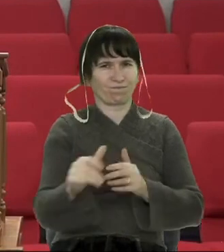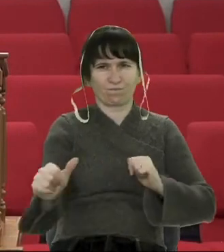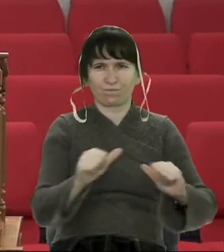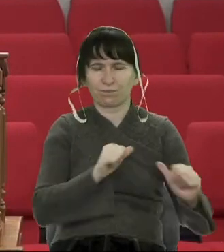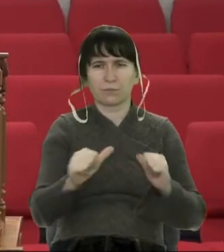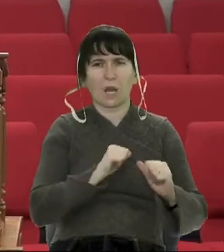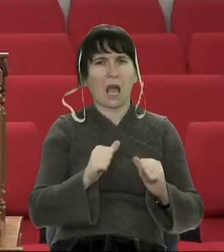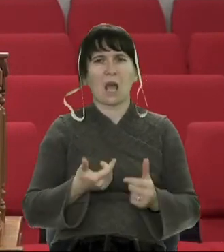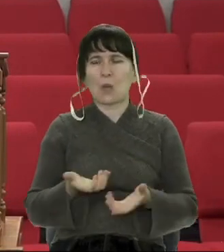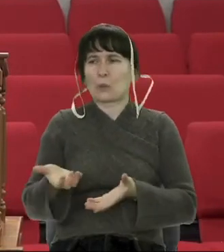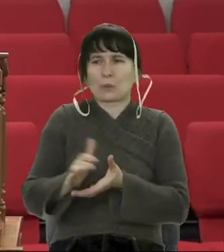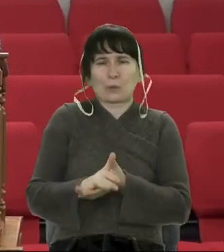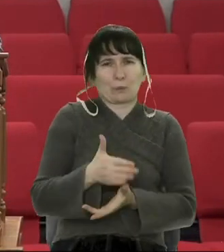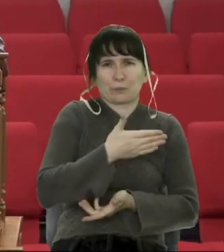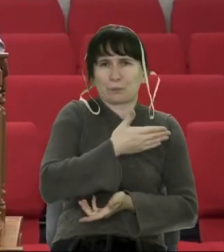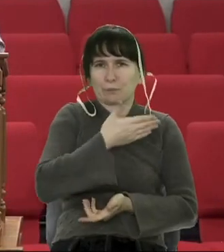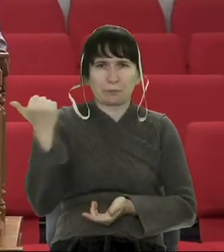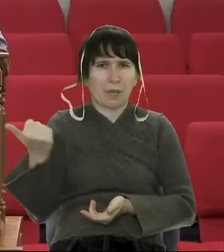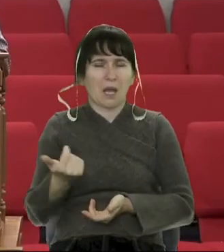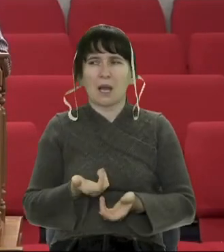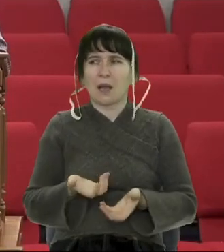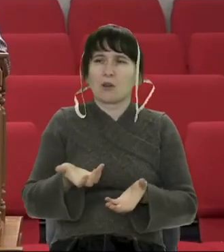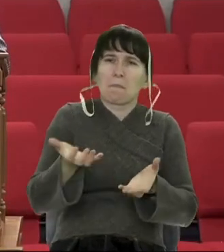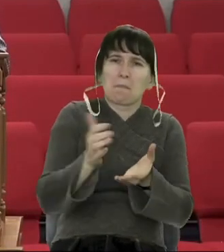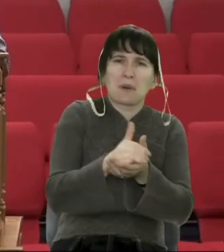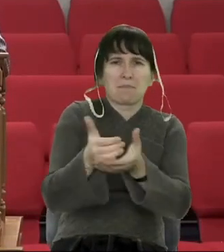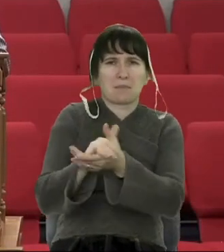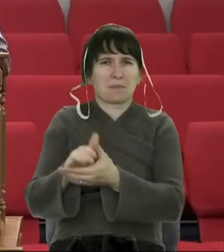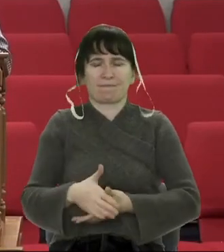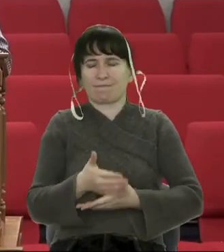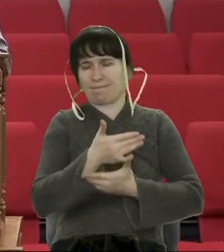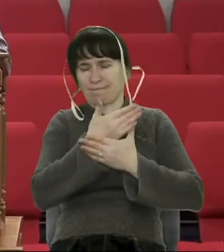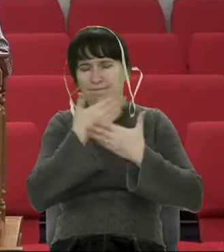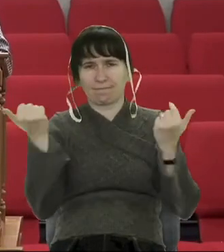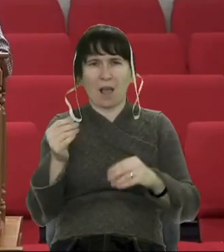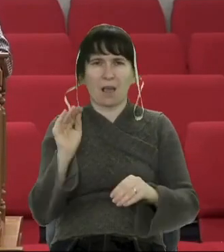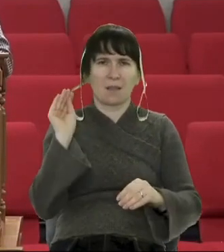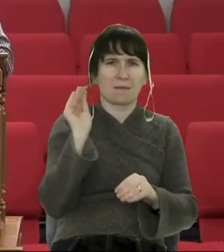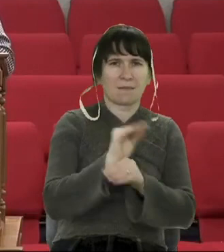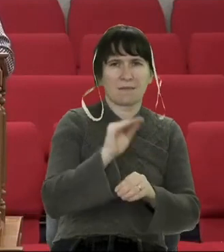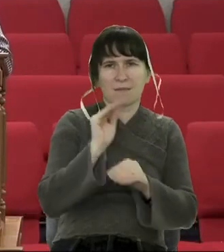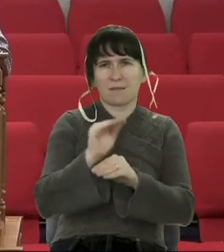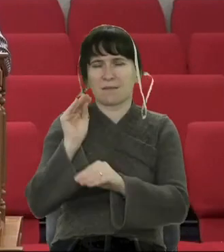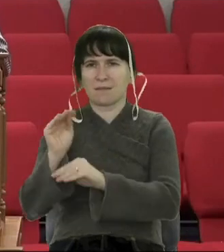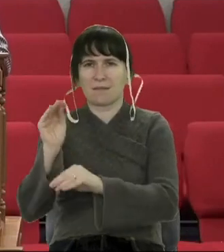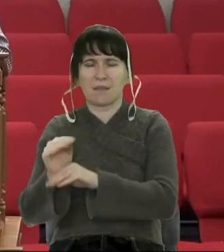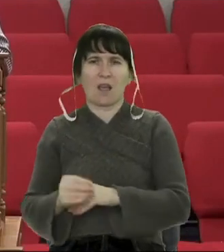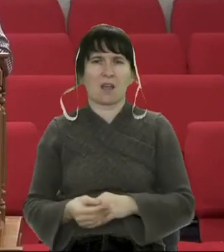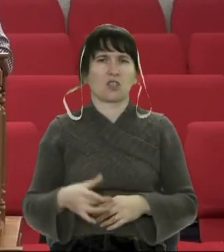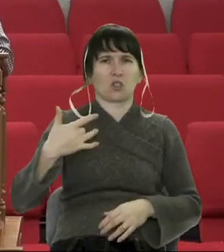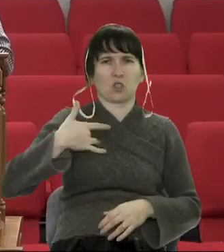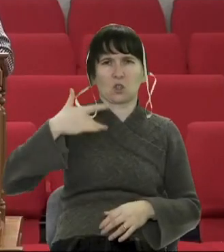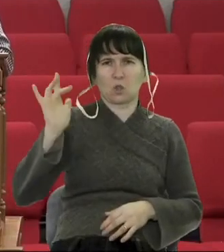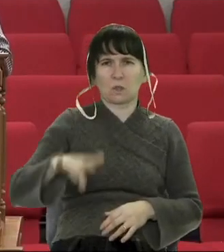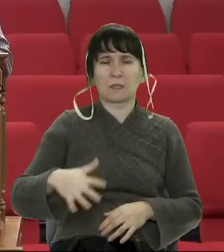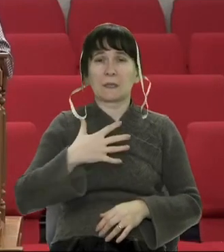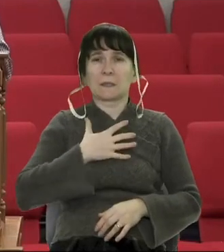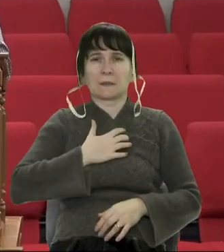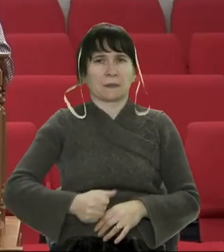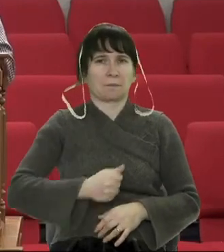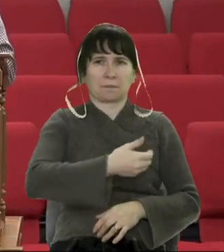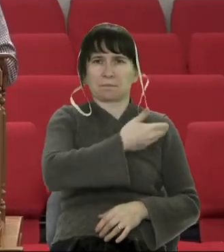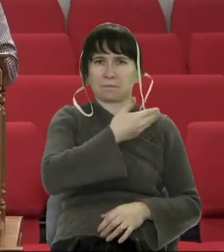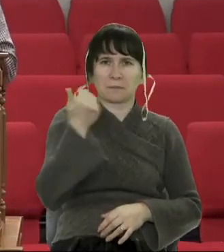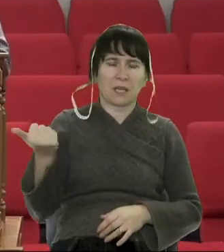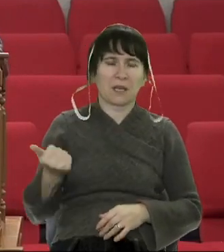недружелюбні, непримиренні, обмовники, нестримані, жорстокі, які